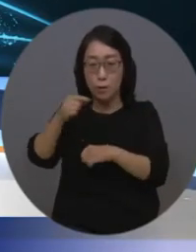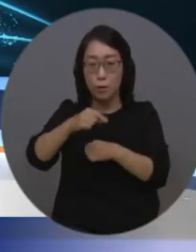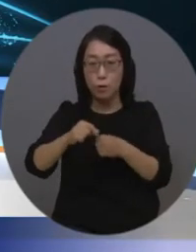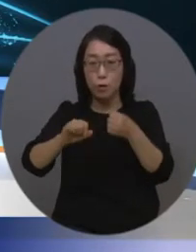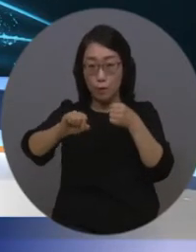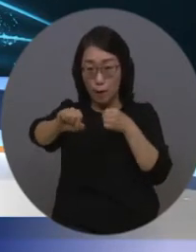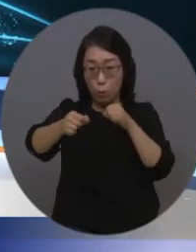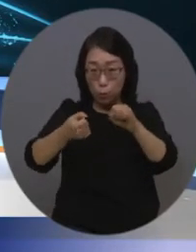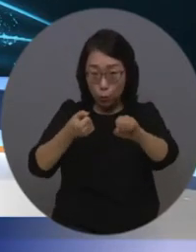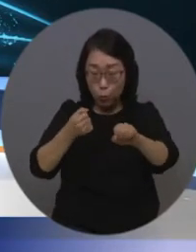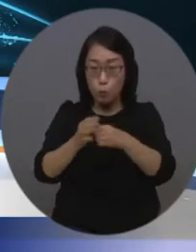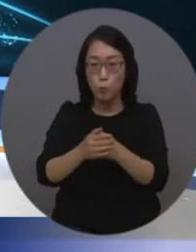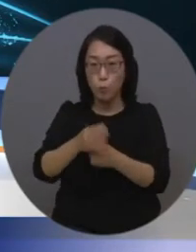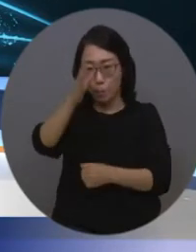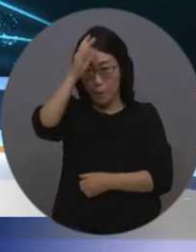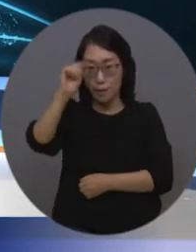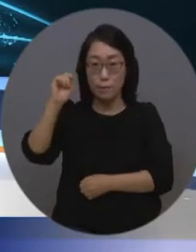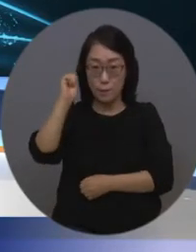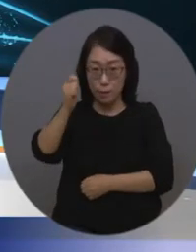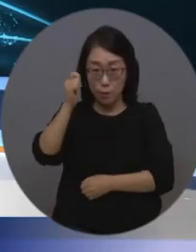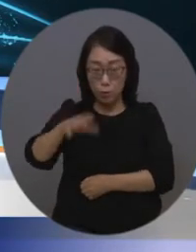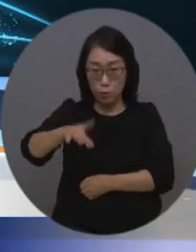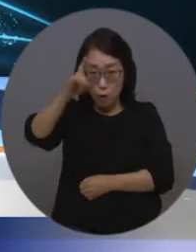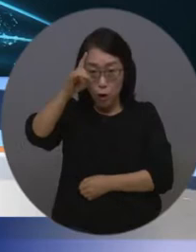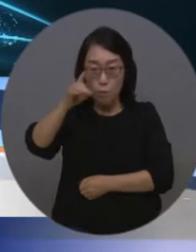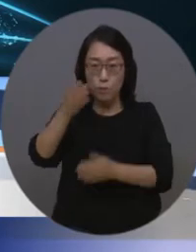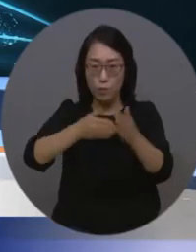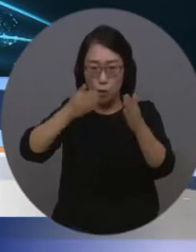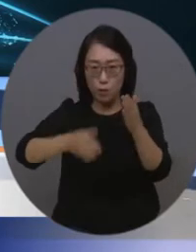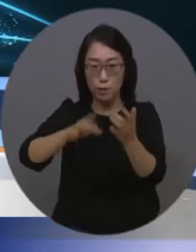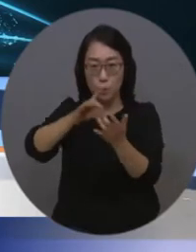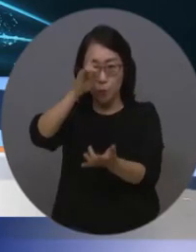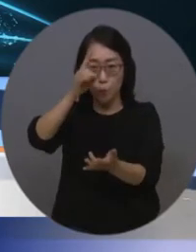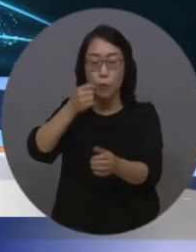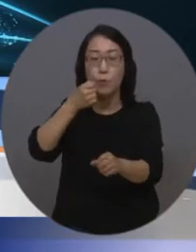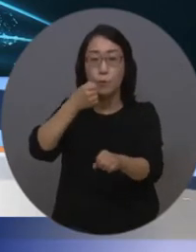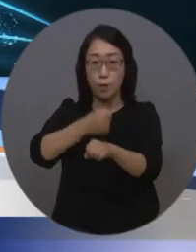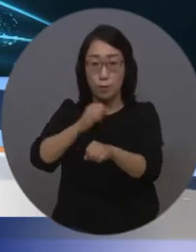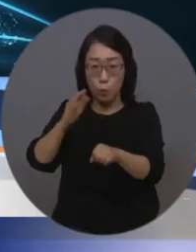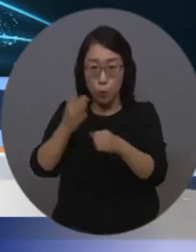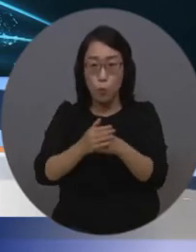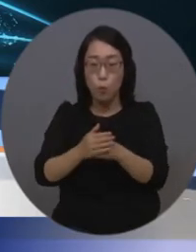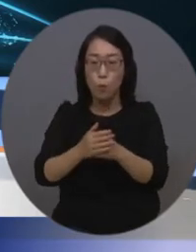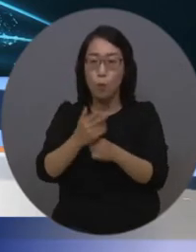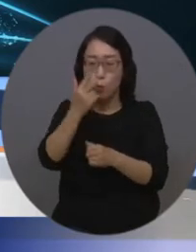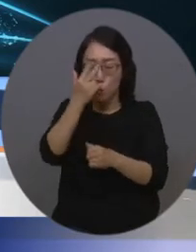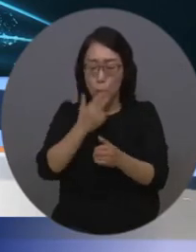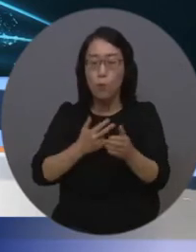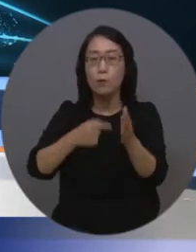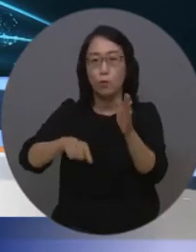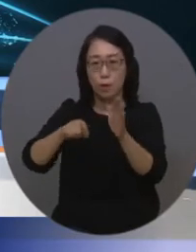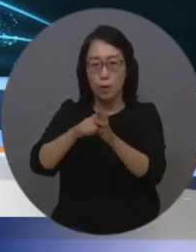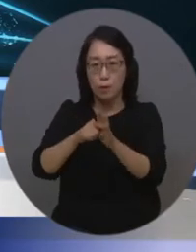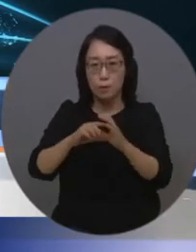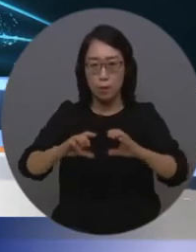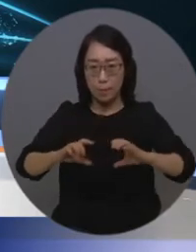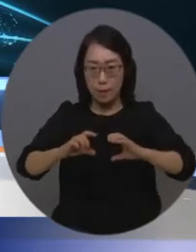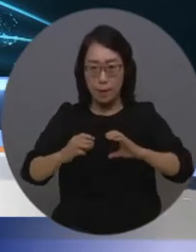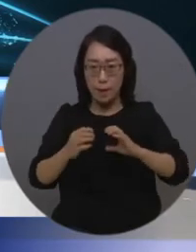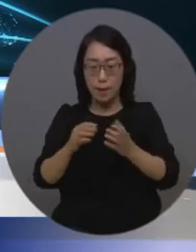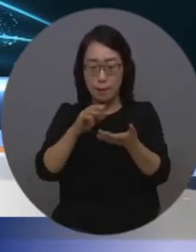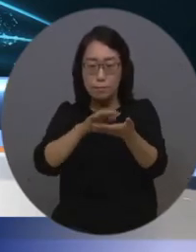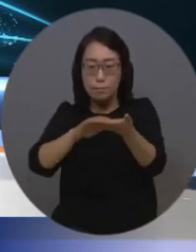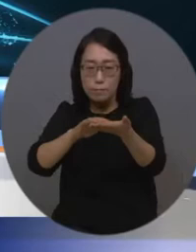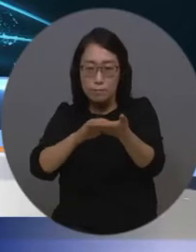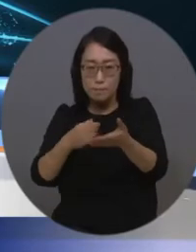지구촌이었습니다. 정식 종목으로 채택되고, 시각장애인을 위한 매달 점자가 도입된 점이 눈길을 끄는데요.